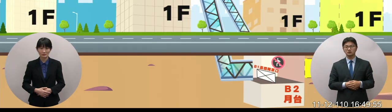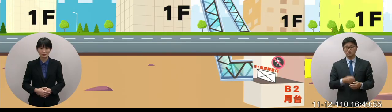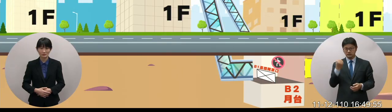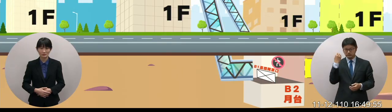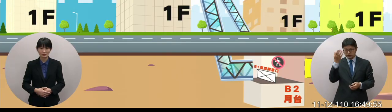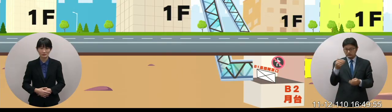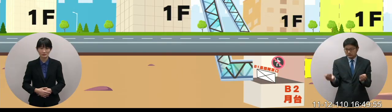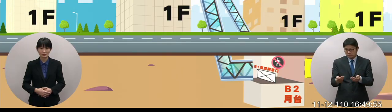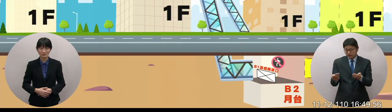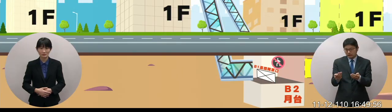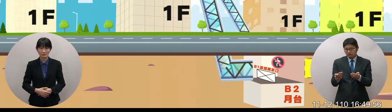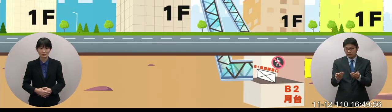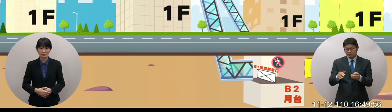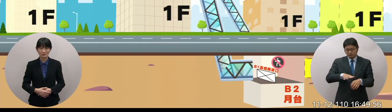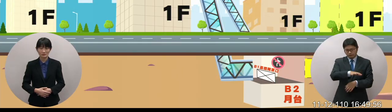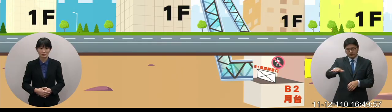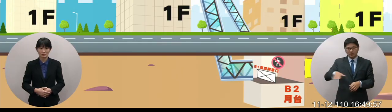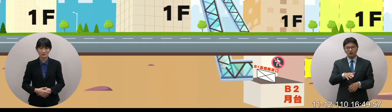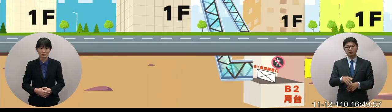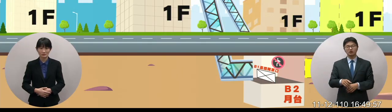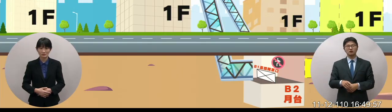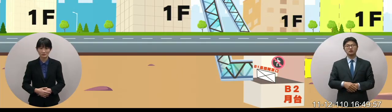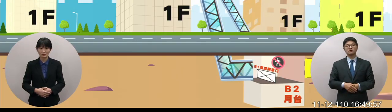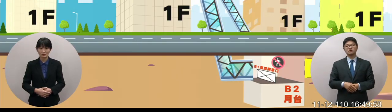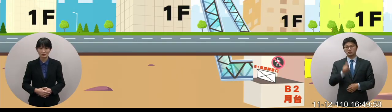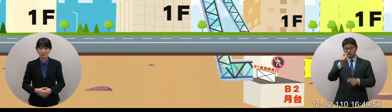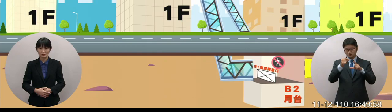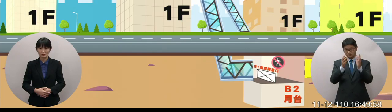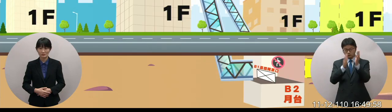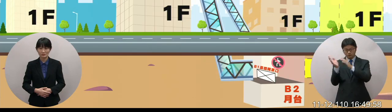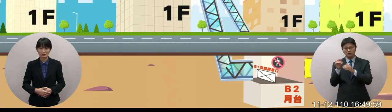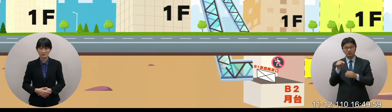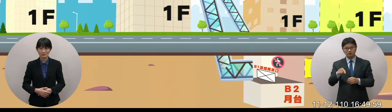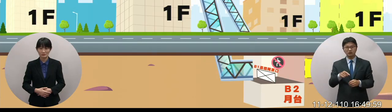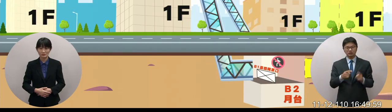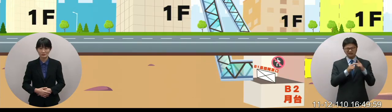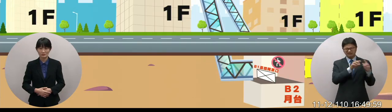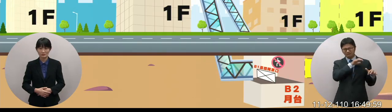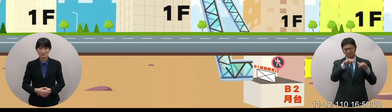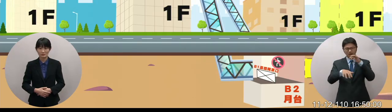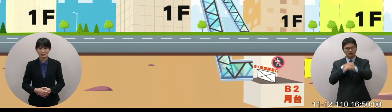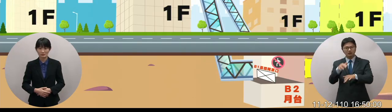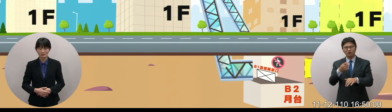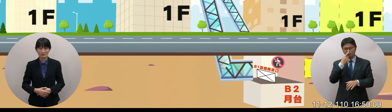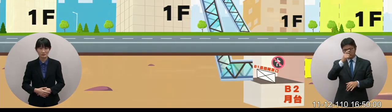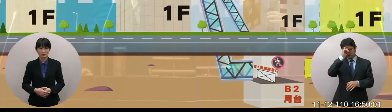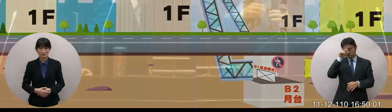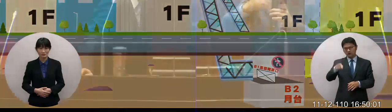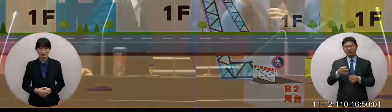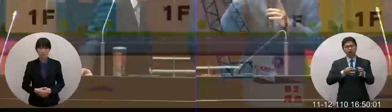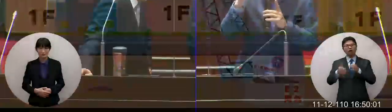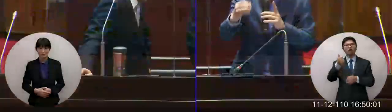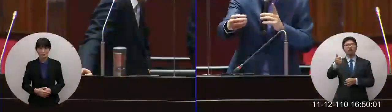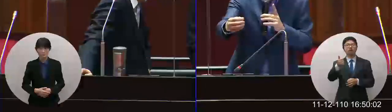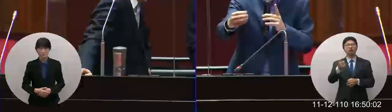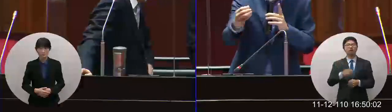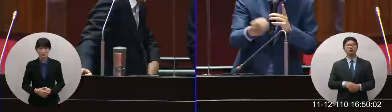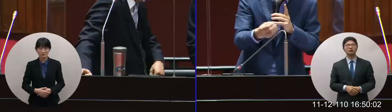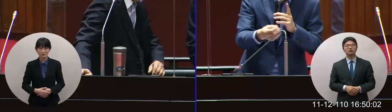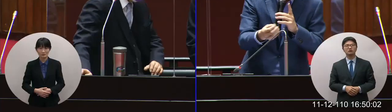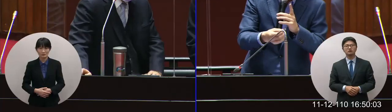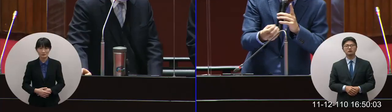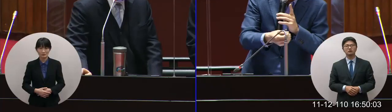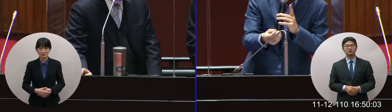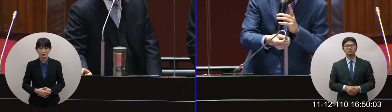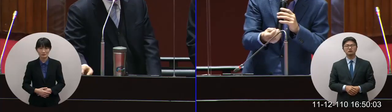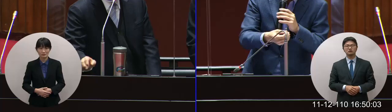十公頃十萬坪的樓地板面積引來的人潮我們希望他生意好那你要讓他